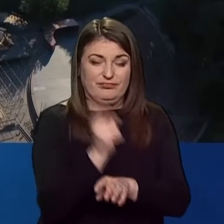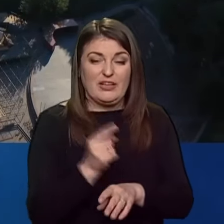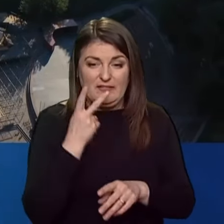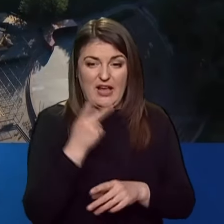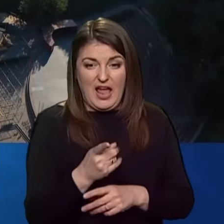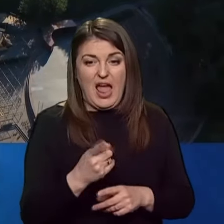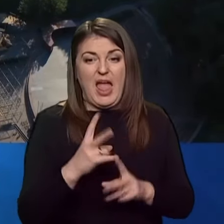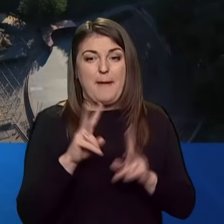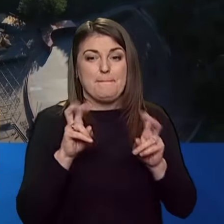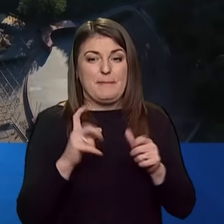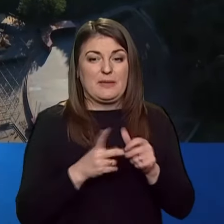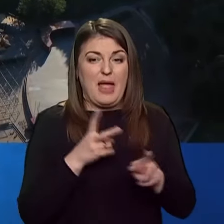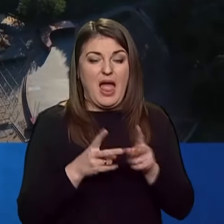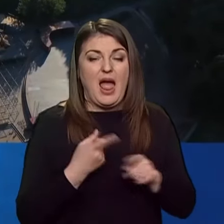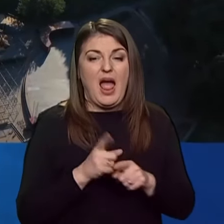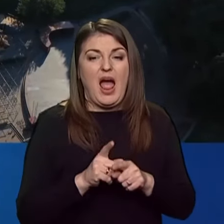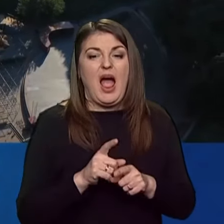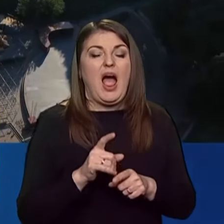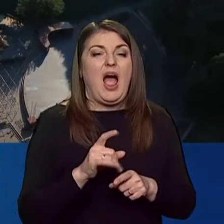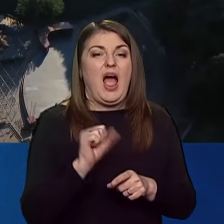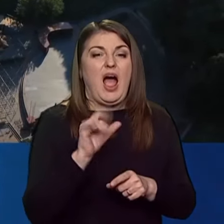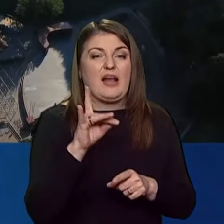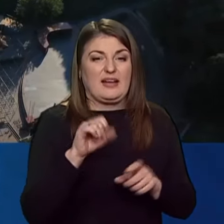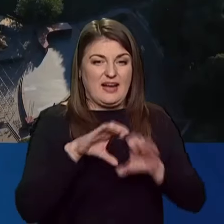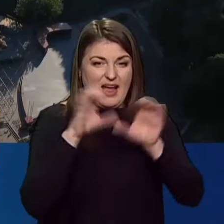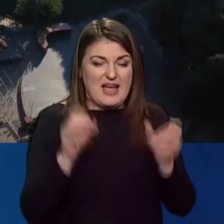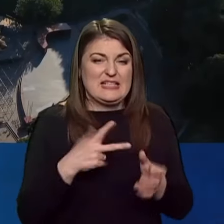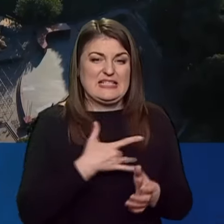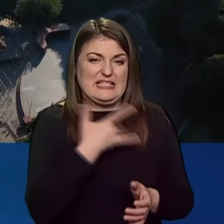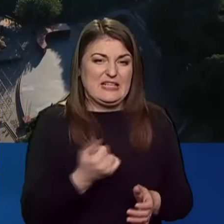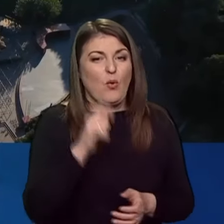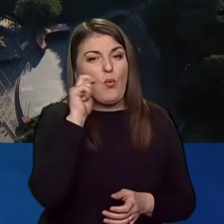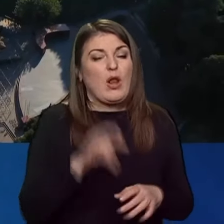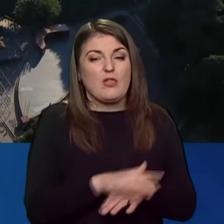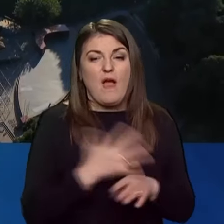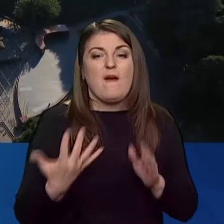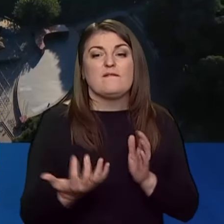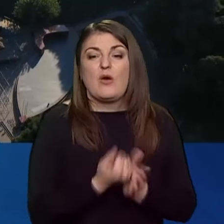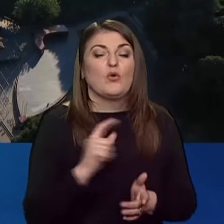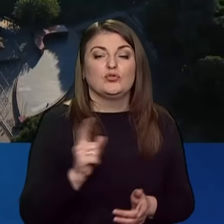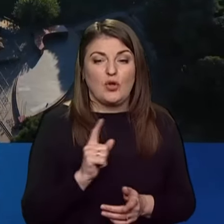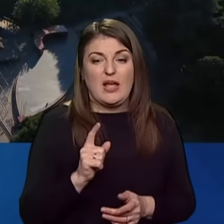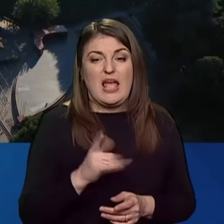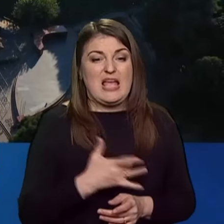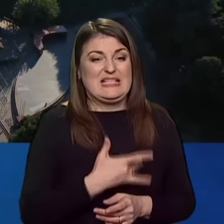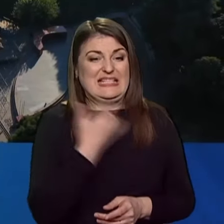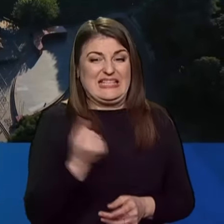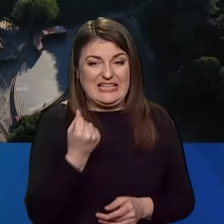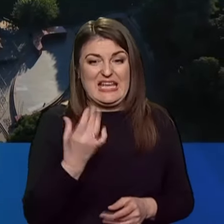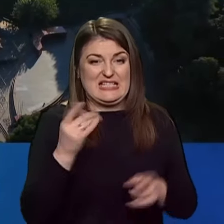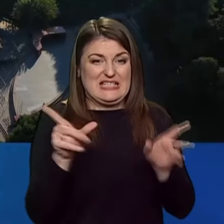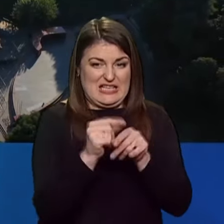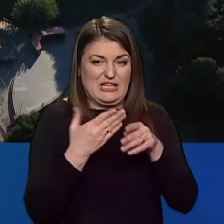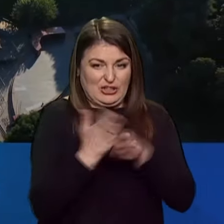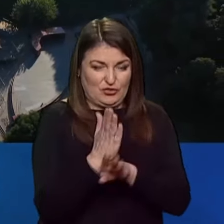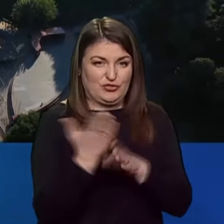перейменували на арка стійкості українського народу, це виходить, що стійкість із